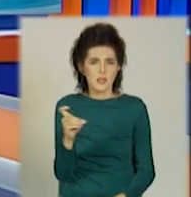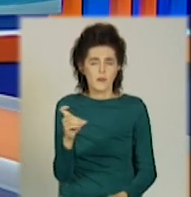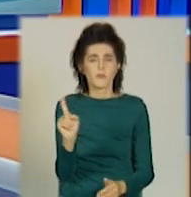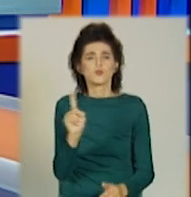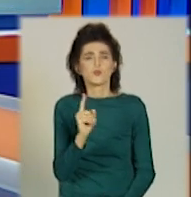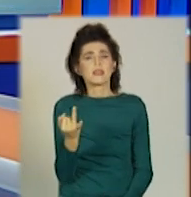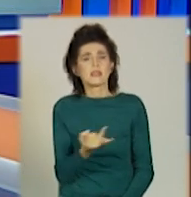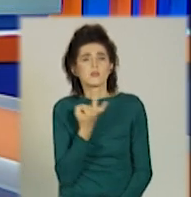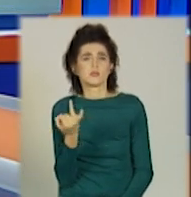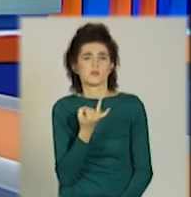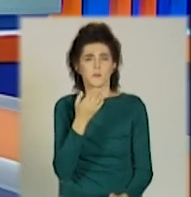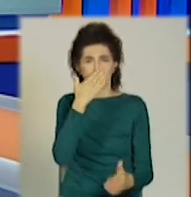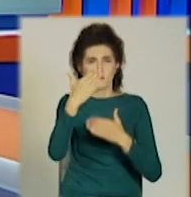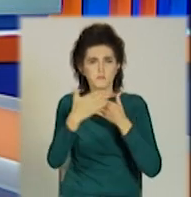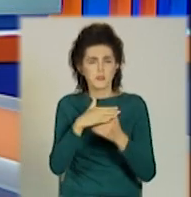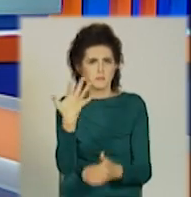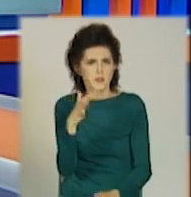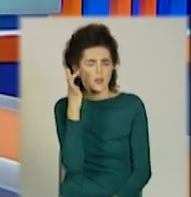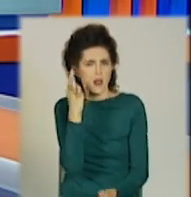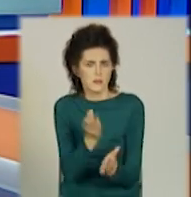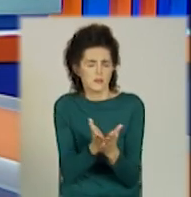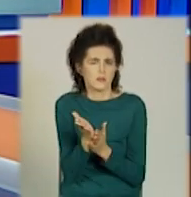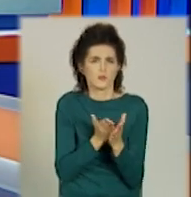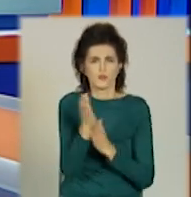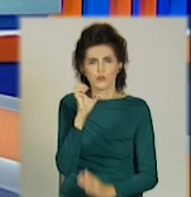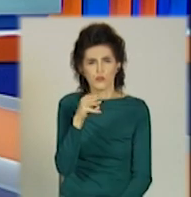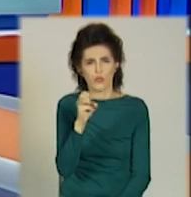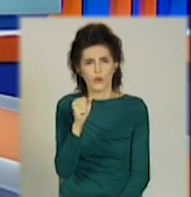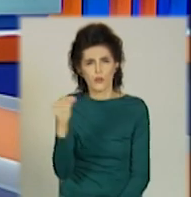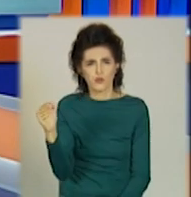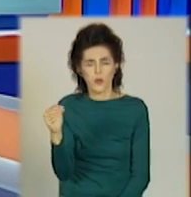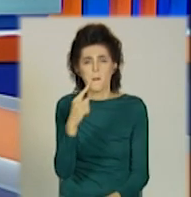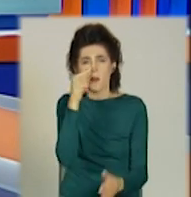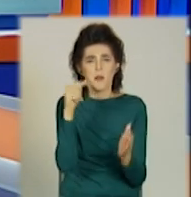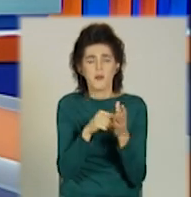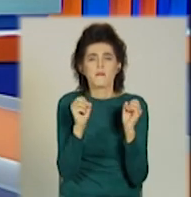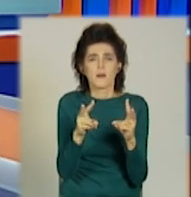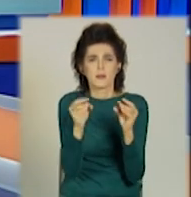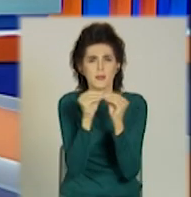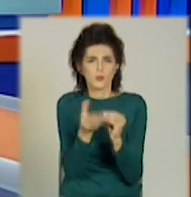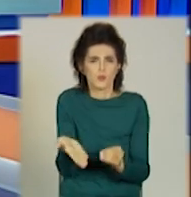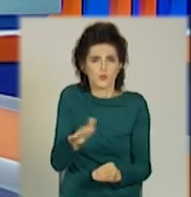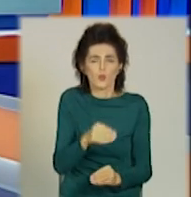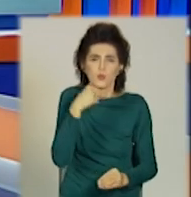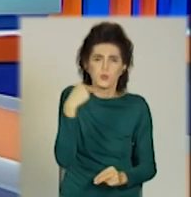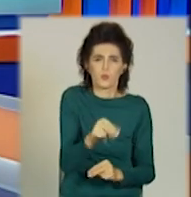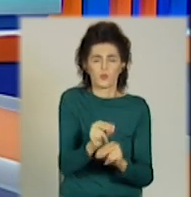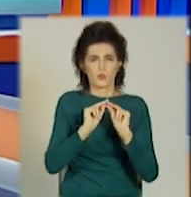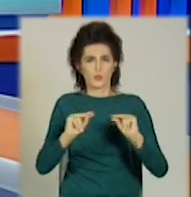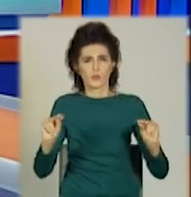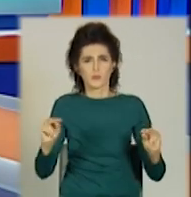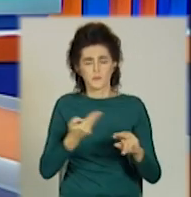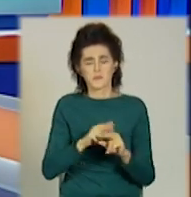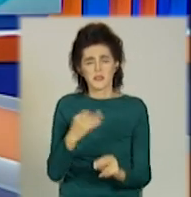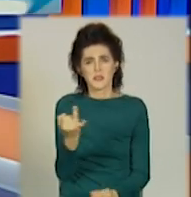роботі викладачів із 50-річним стажем? То як потрапити в десятку найкращих вчителів країни – у сюжеті